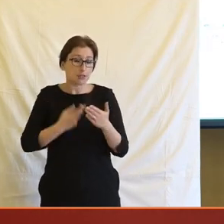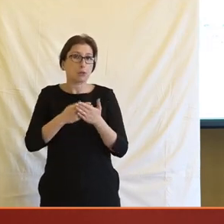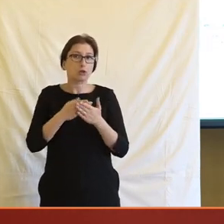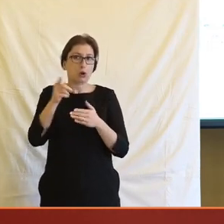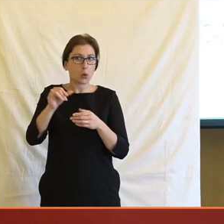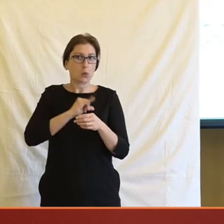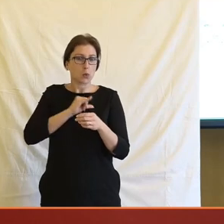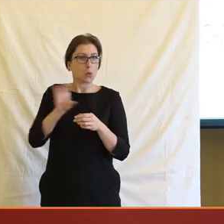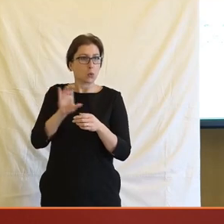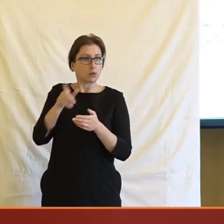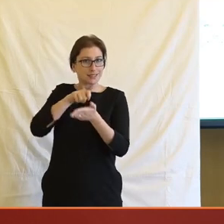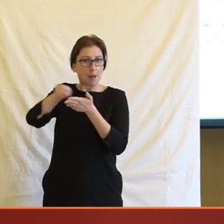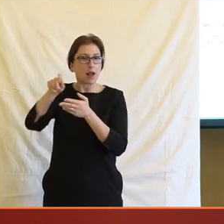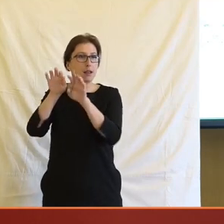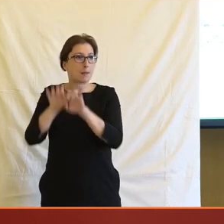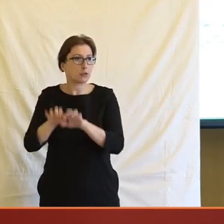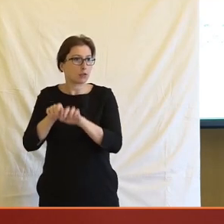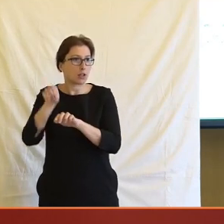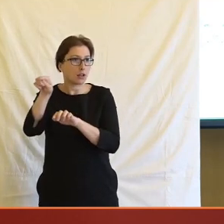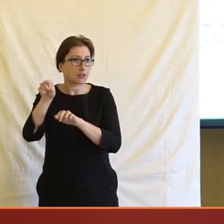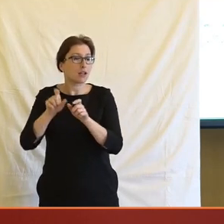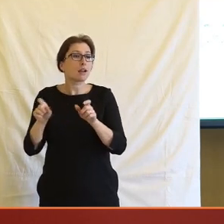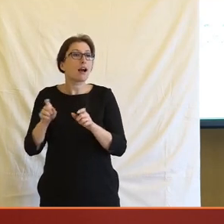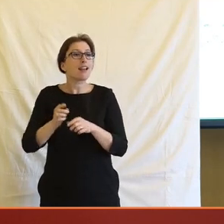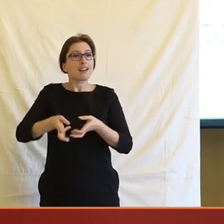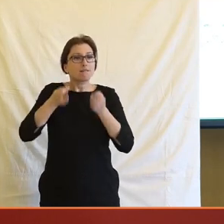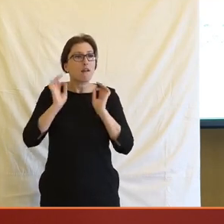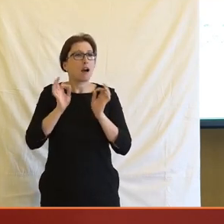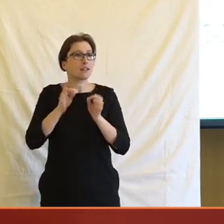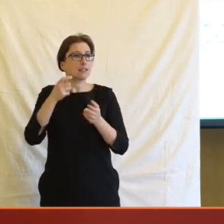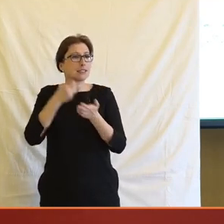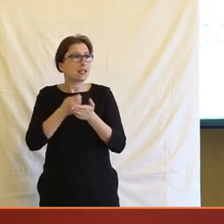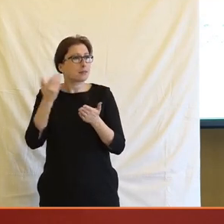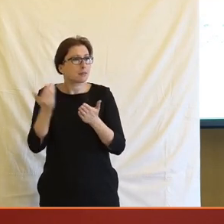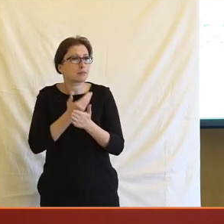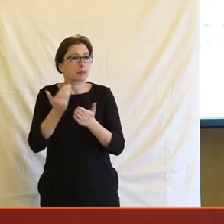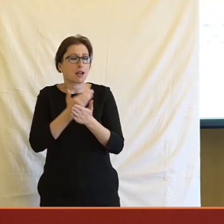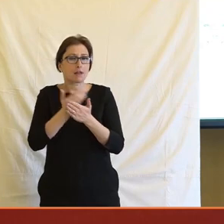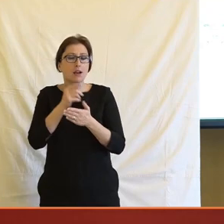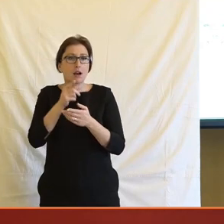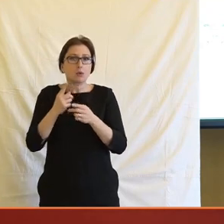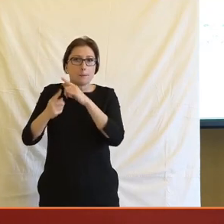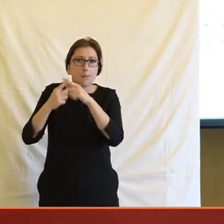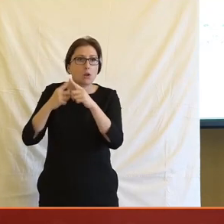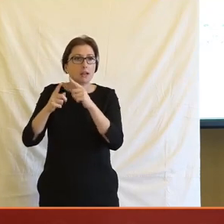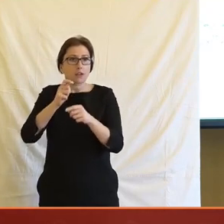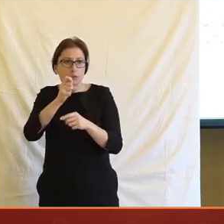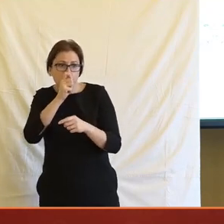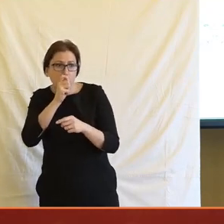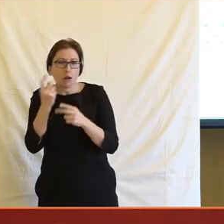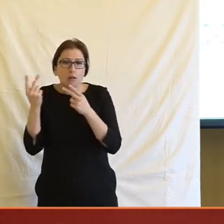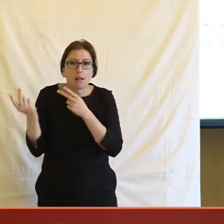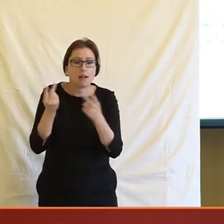platit. Už méně to bude přitahovat jako kvalitní investigativní žurnalistika, u kterých se člověk naštve, protože zase novináři odhalili,